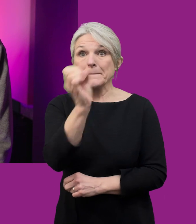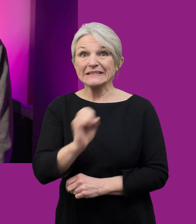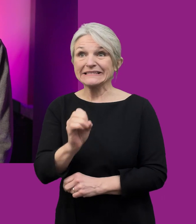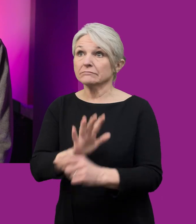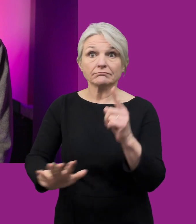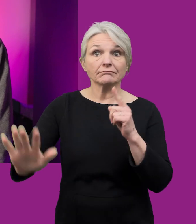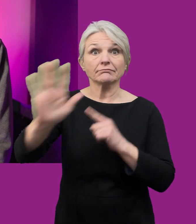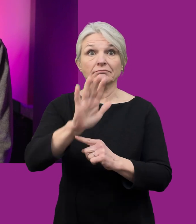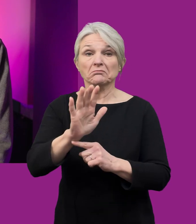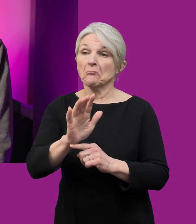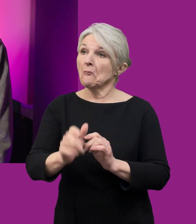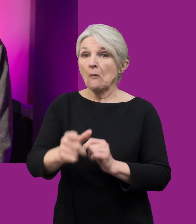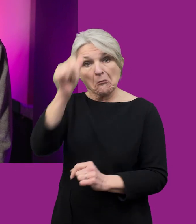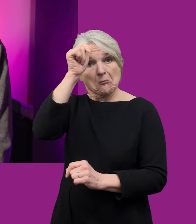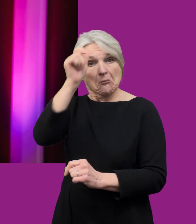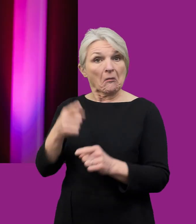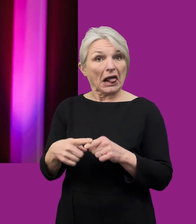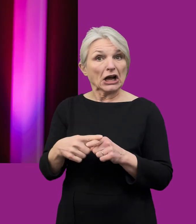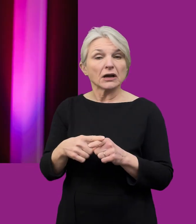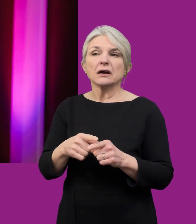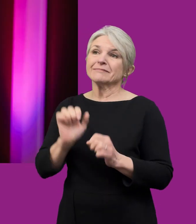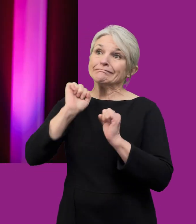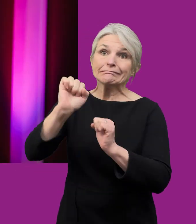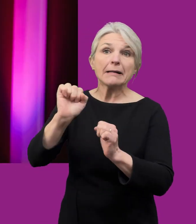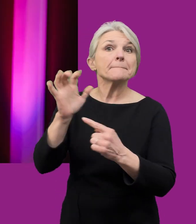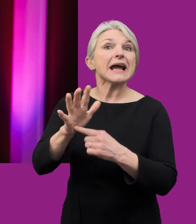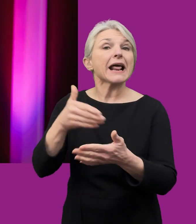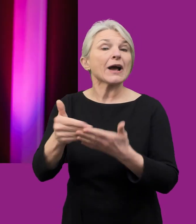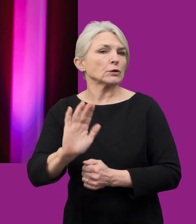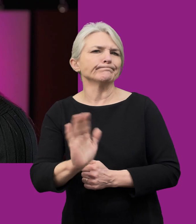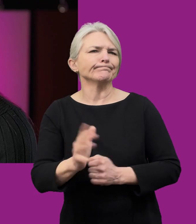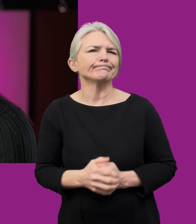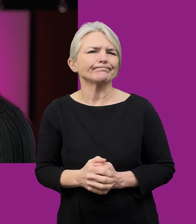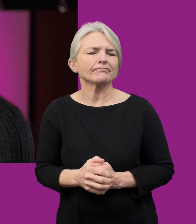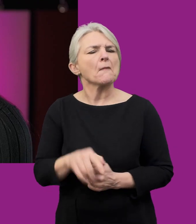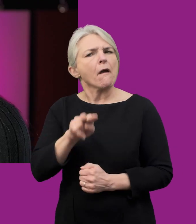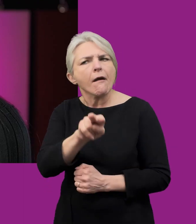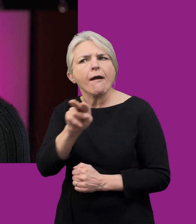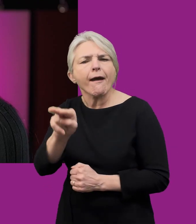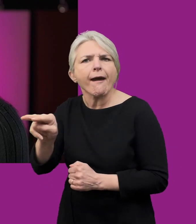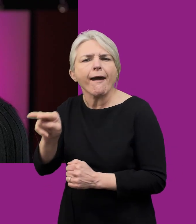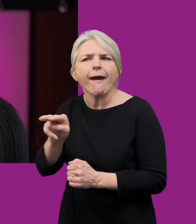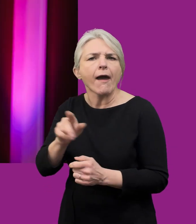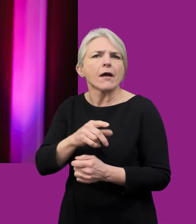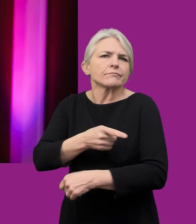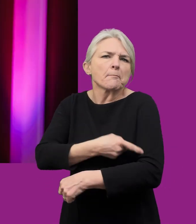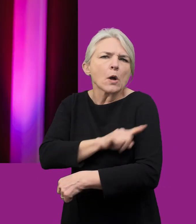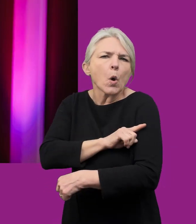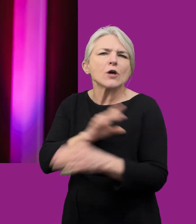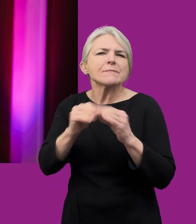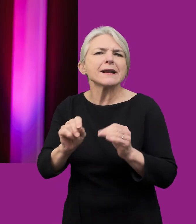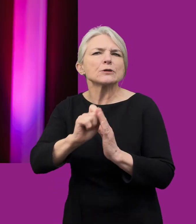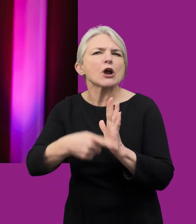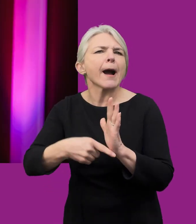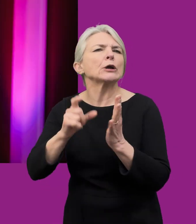Saesneg ond nid oedd yn tyn siarad fel eu prif iaith. Wel ym hefyd, mae Pwylaug, Rhwmanneg, Pwnjabeg ac Wbdw oedd y prif